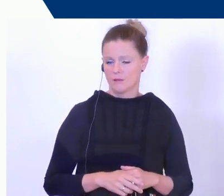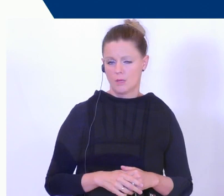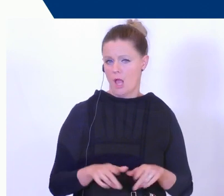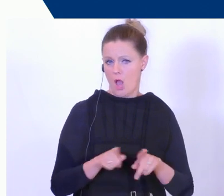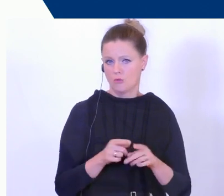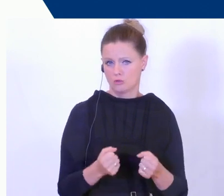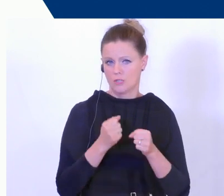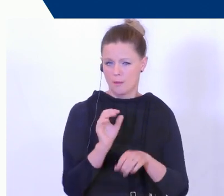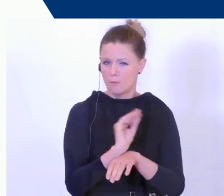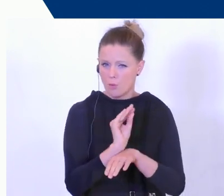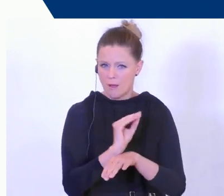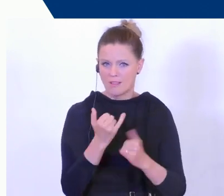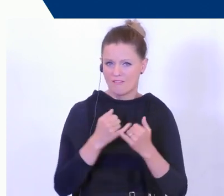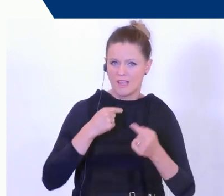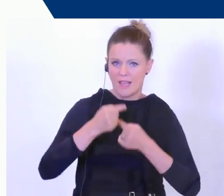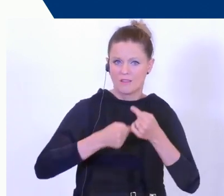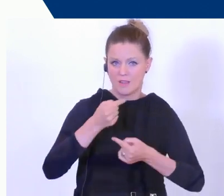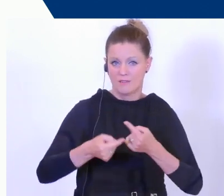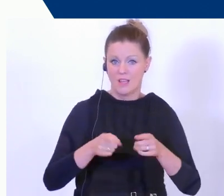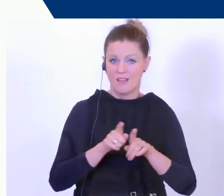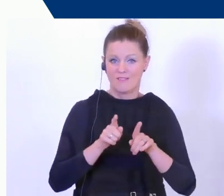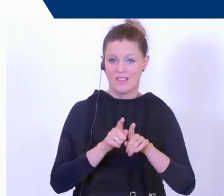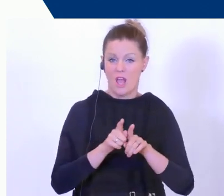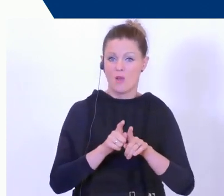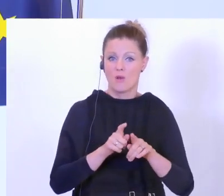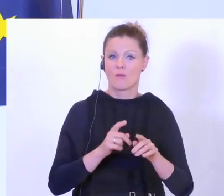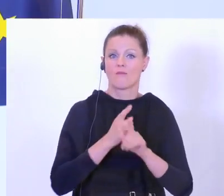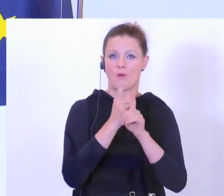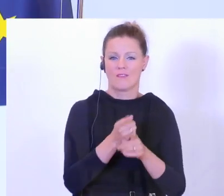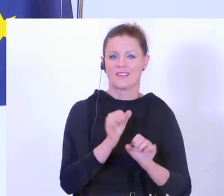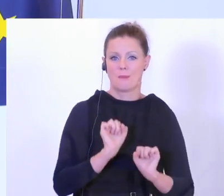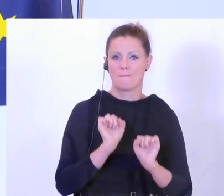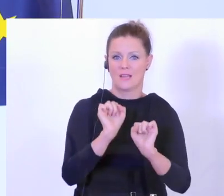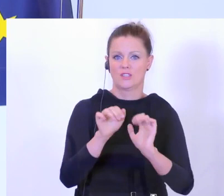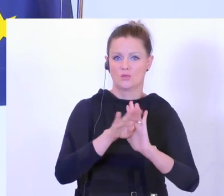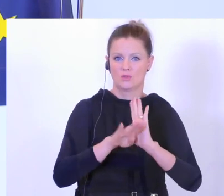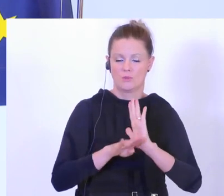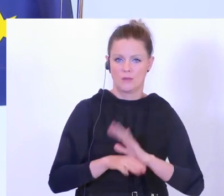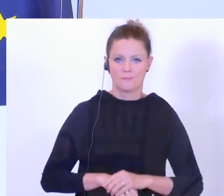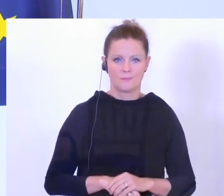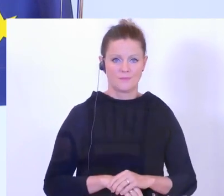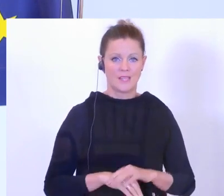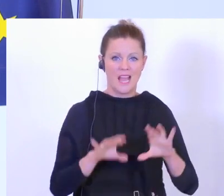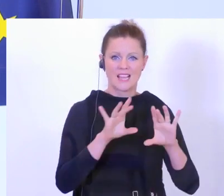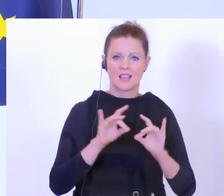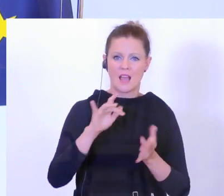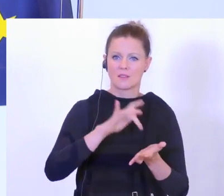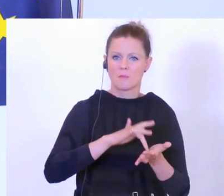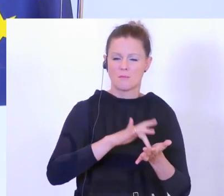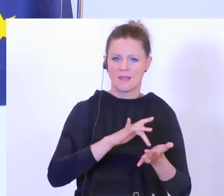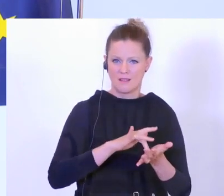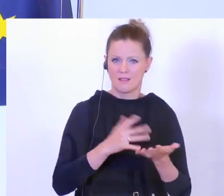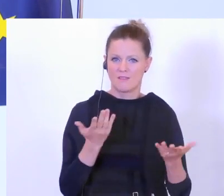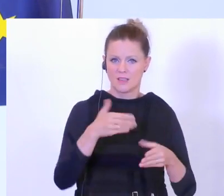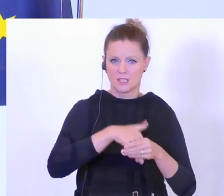Beobachtung, wie sich das entwickelt, weil man daran die Präventionsprogramme knüpfen muss. Als Tatmittel bei den Gewaltdelikten ist nach wie